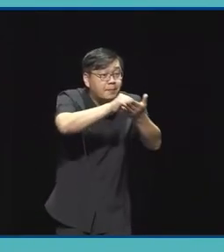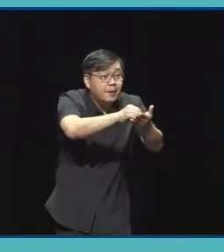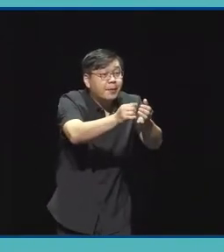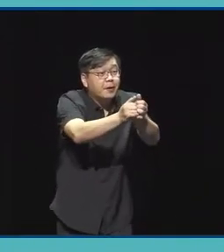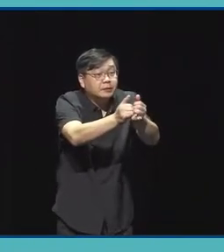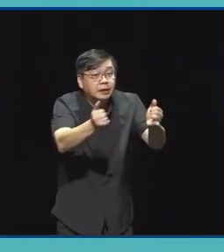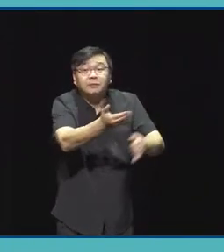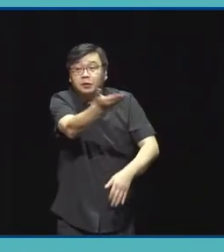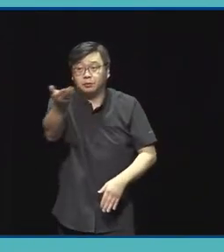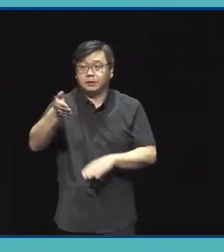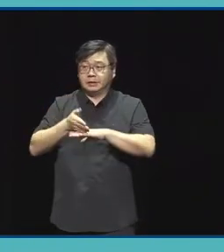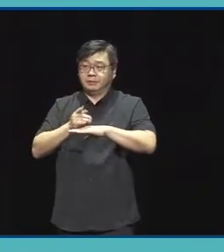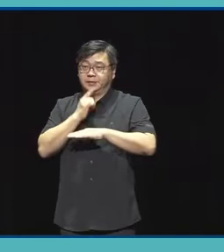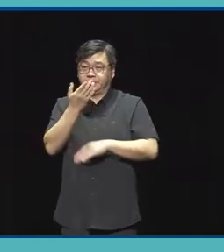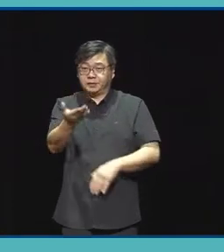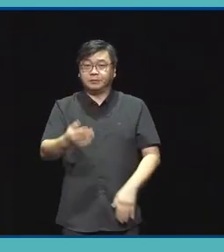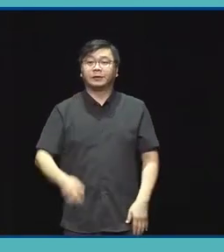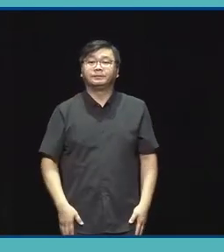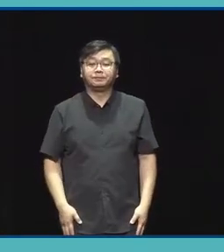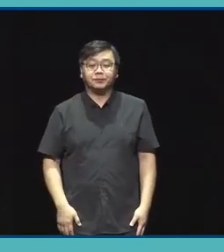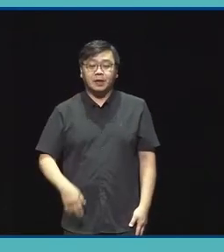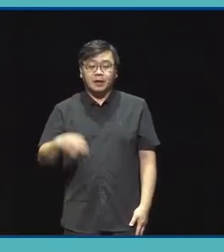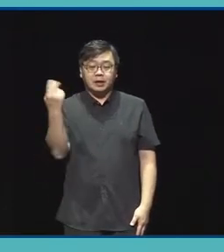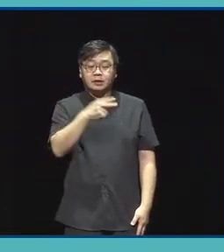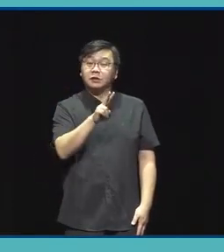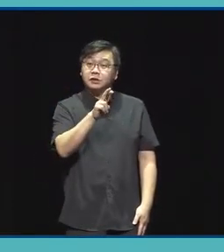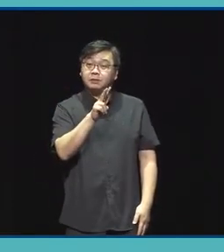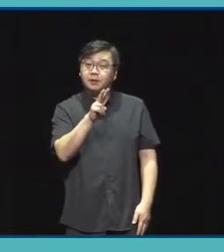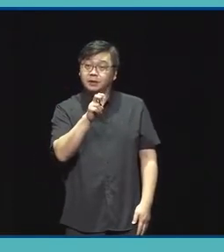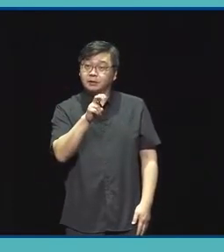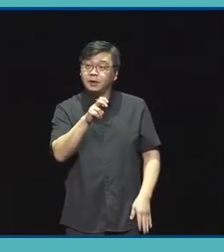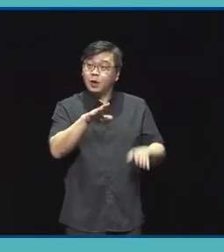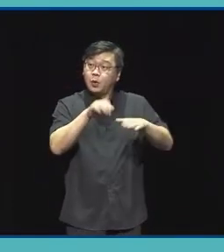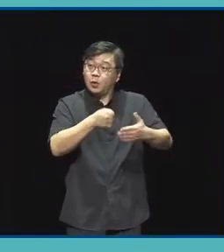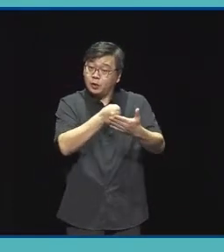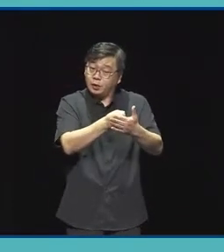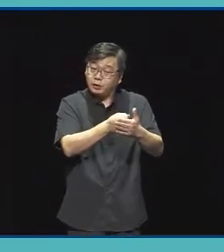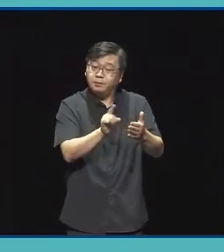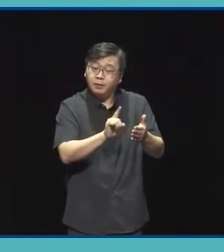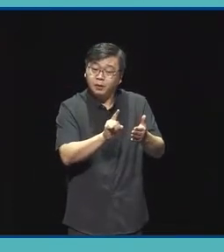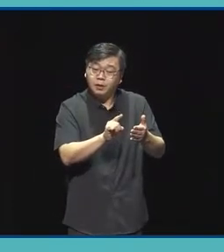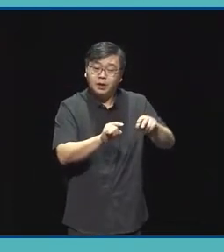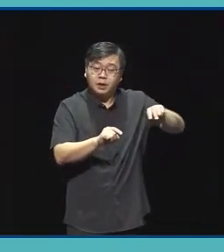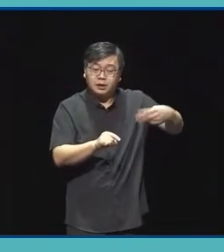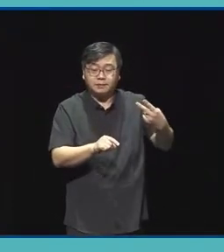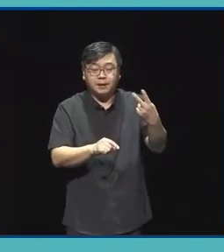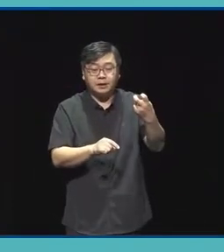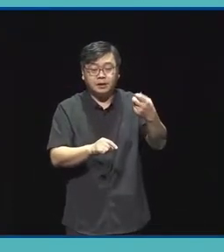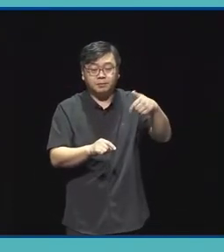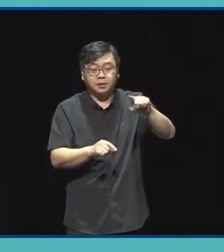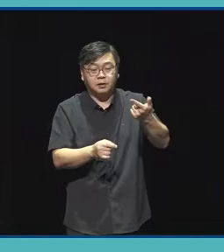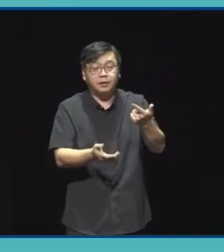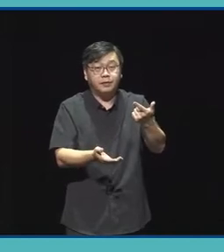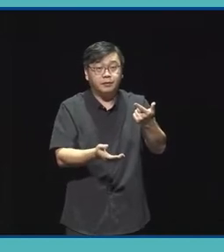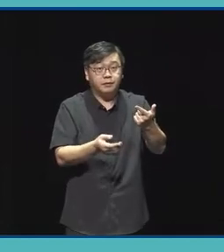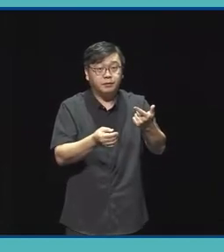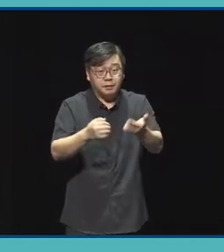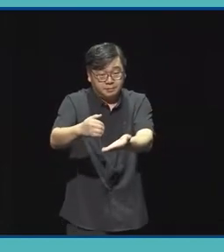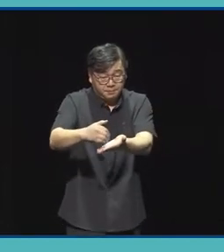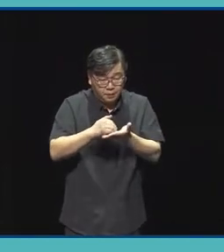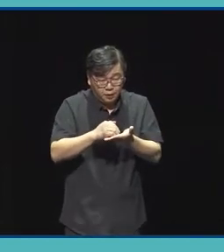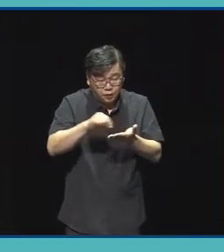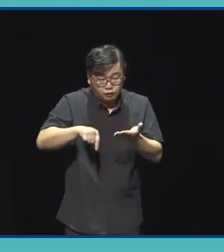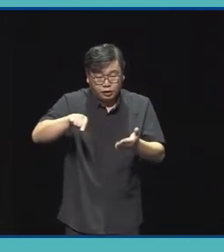감사드리고 있습니다 22년 선정작은 243건이 접수되었고 그중 105건이 선정되었습니다